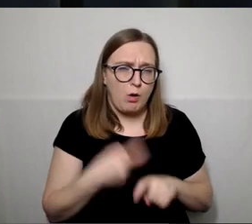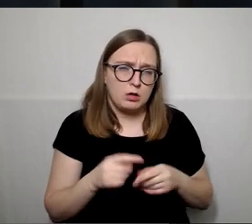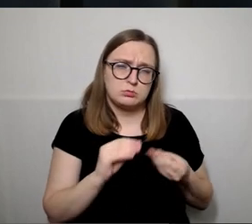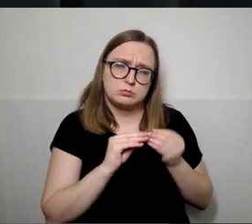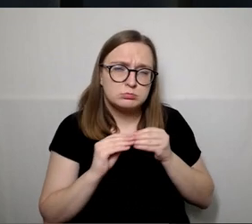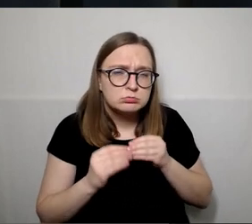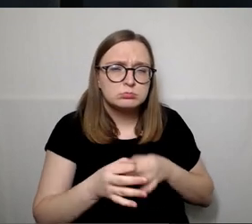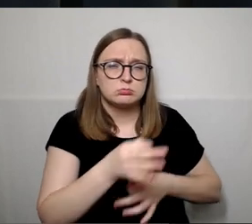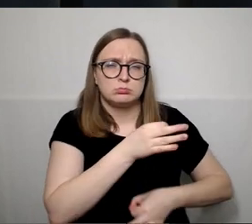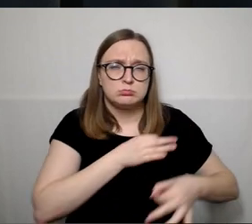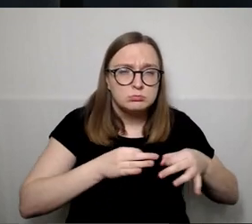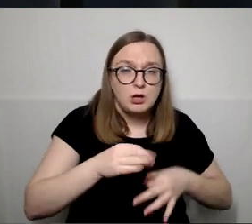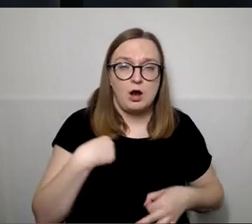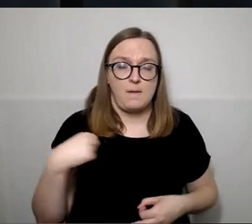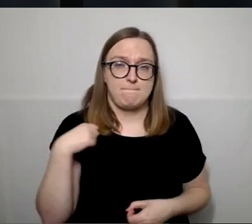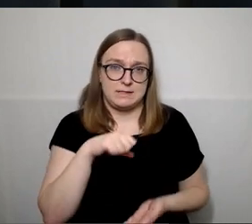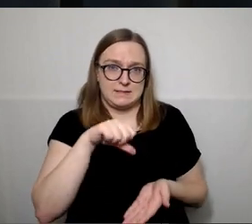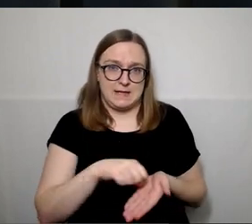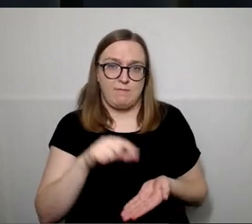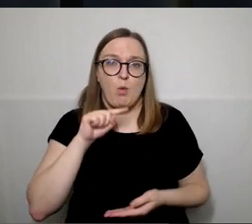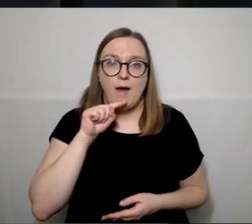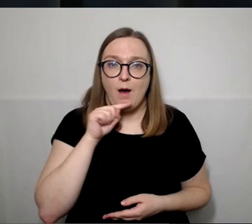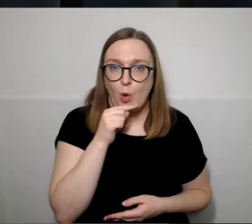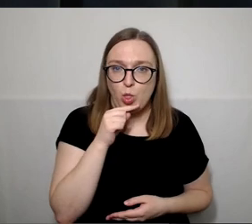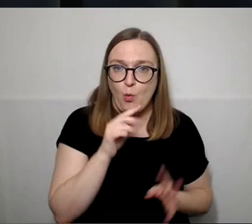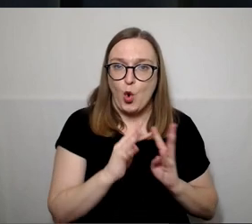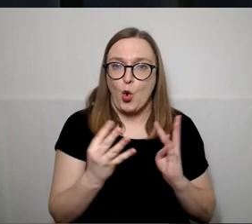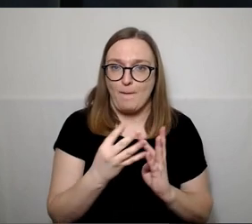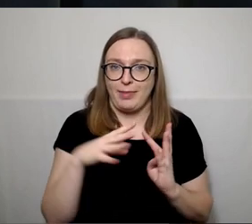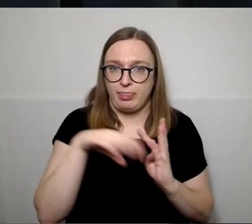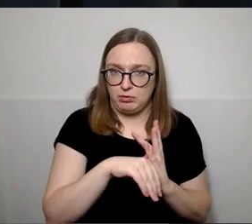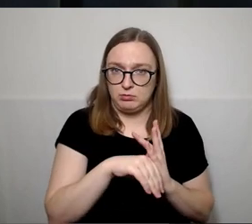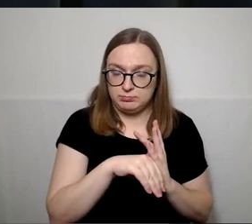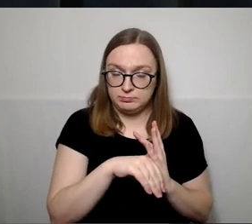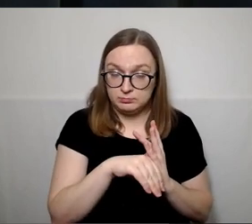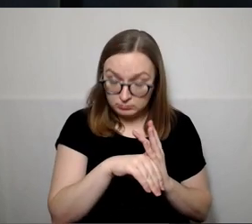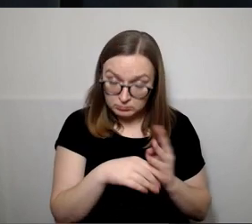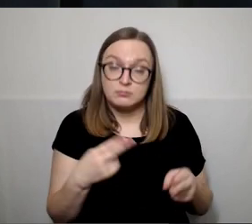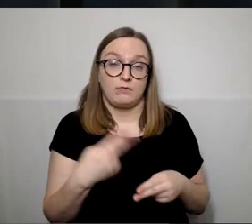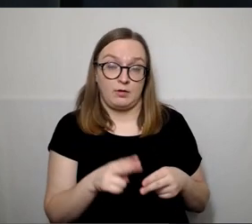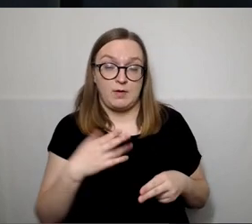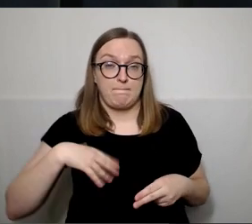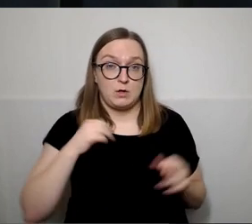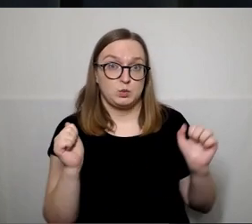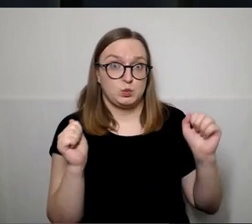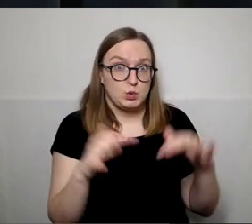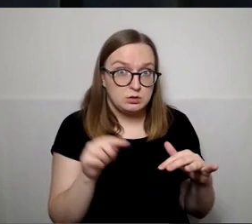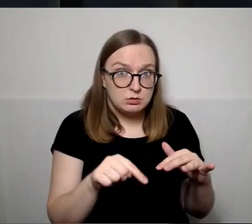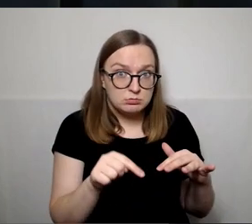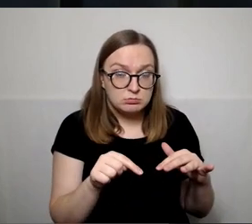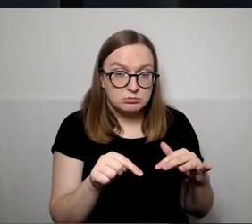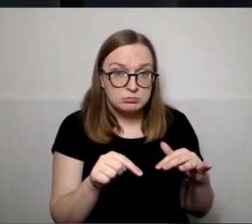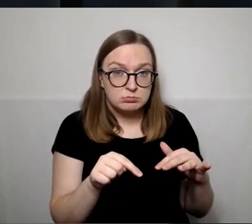kadangi aš pats dalyvauju ekonomikos komitetį. Ir mes susirinkė, reiškia, kad ir